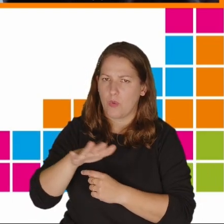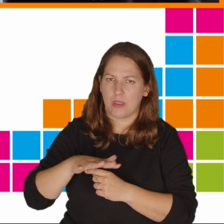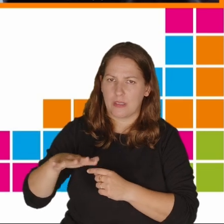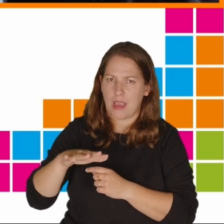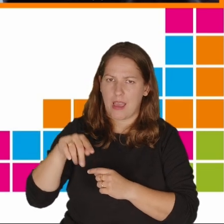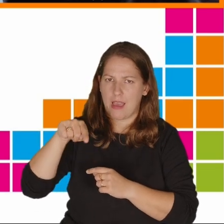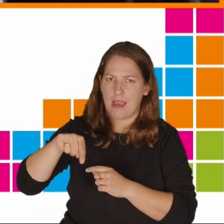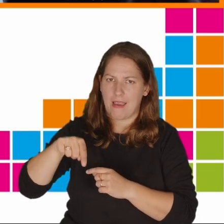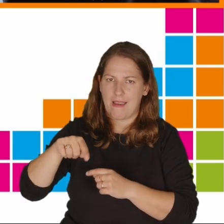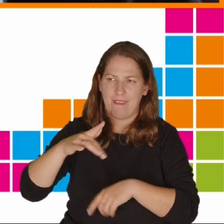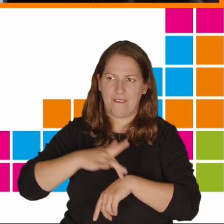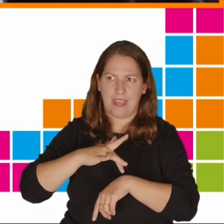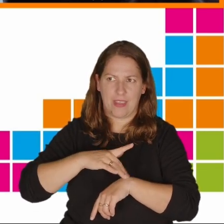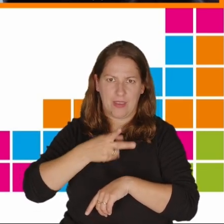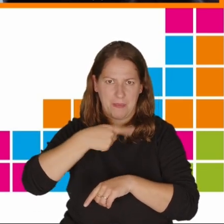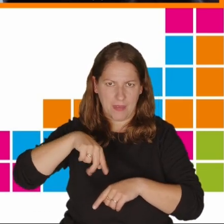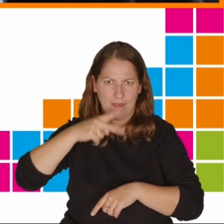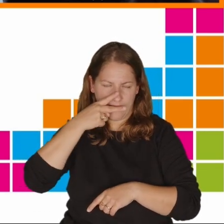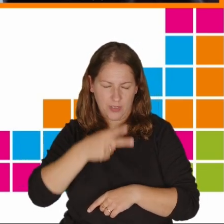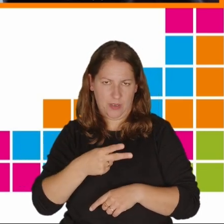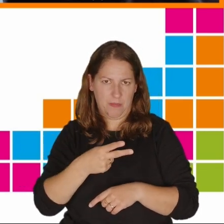stoi i za tymi wynikami, które widzimy.